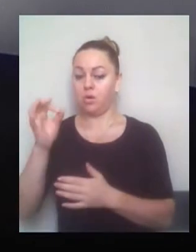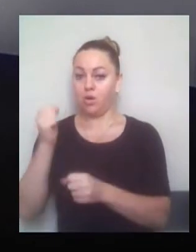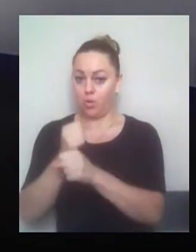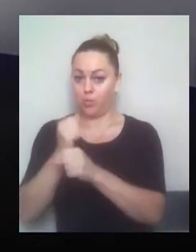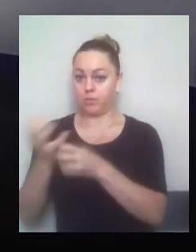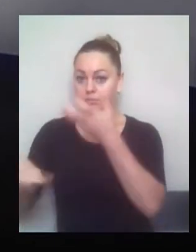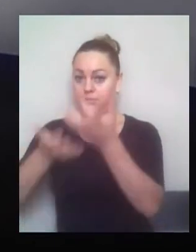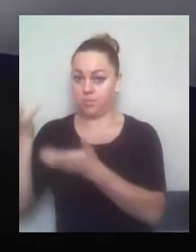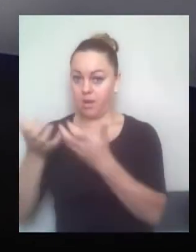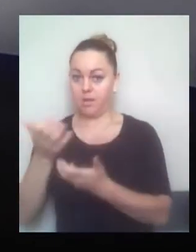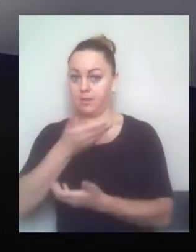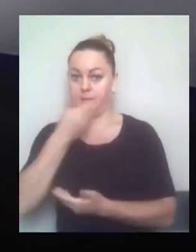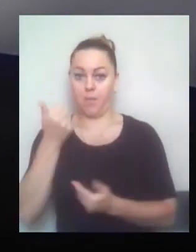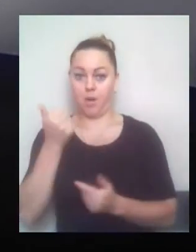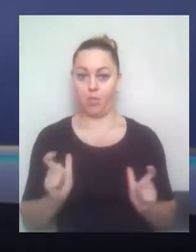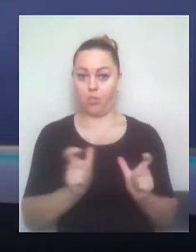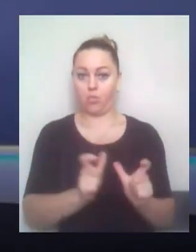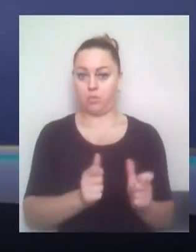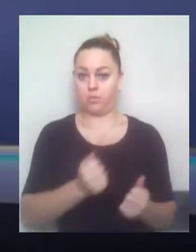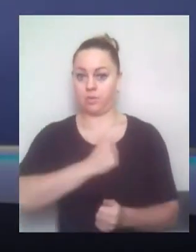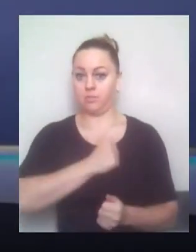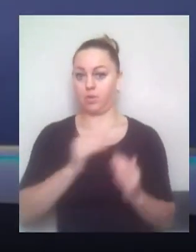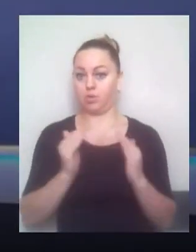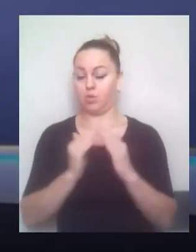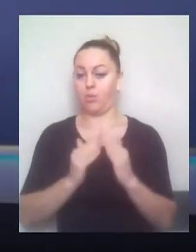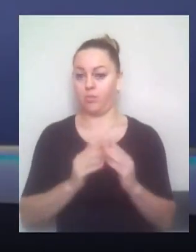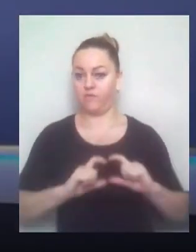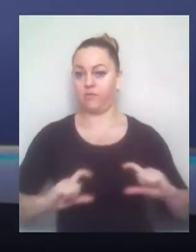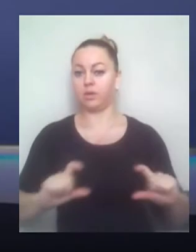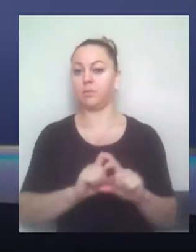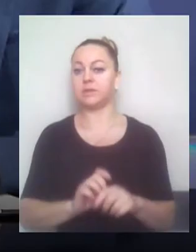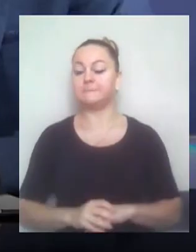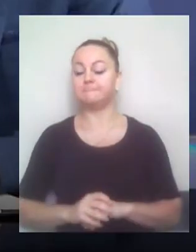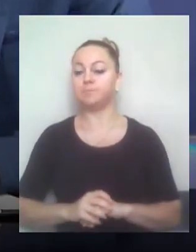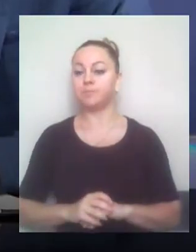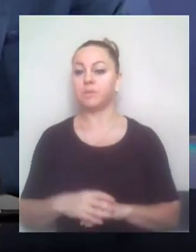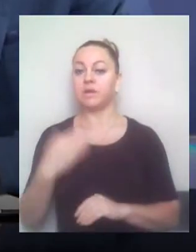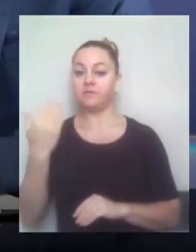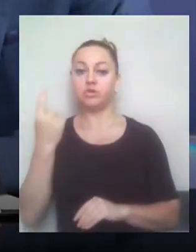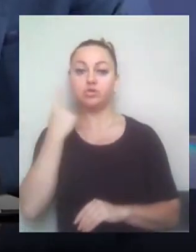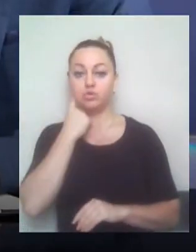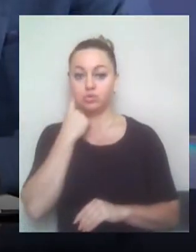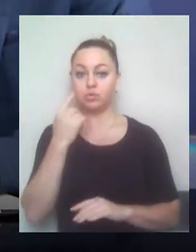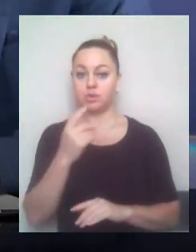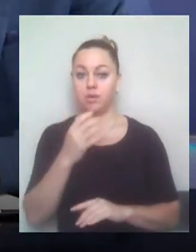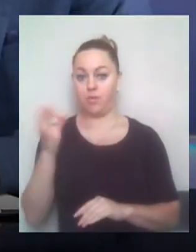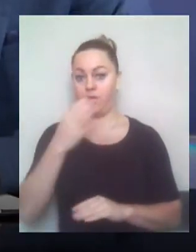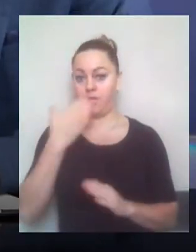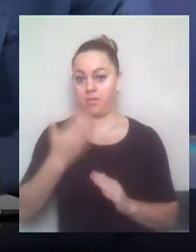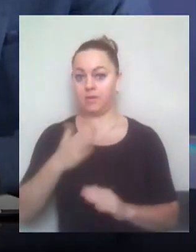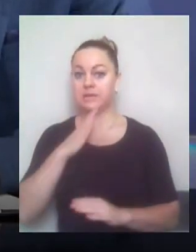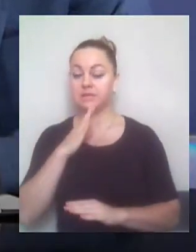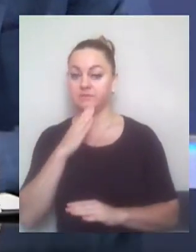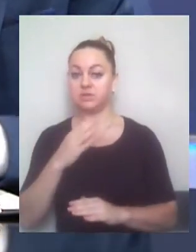не укріпивши жилой дом. Пане Олегу, ну ви самі все чули, як би ви на це відреагували? Ну, в теперішній час